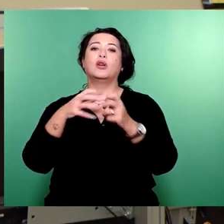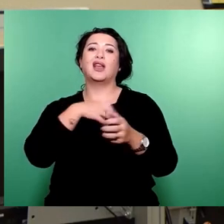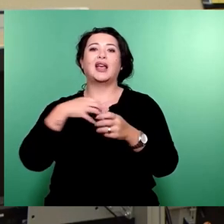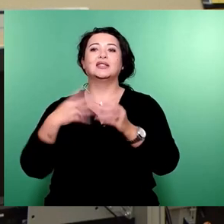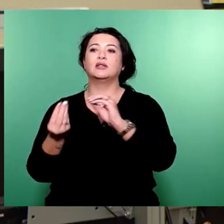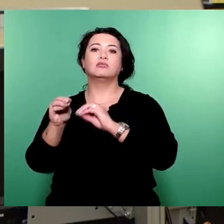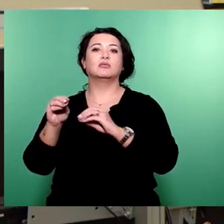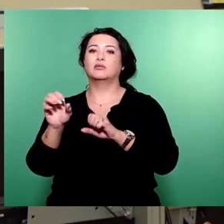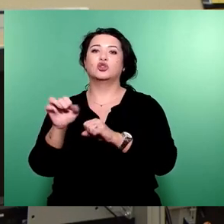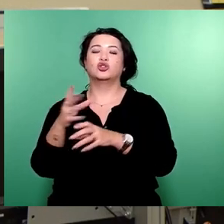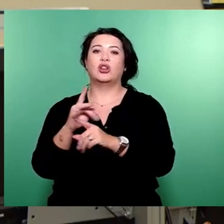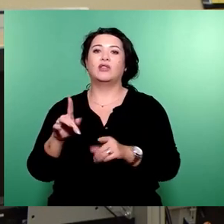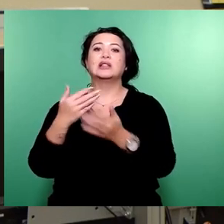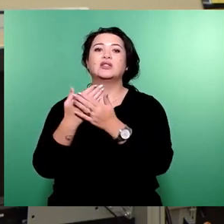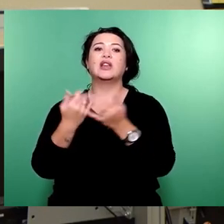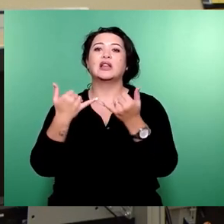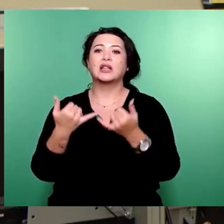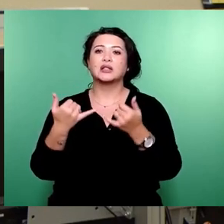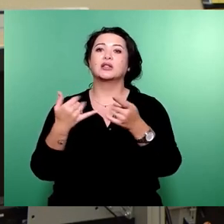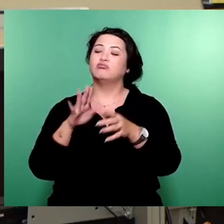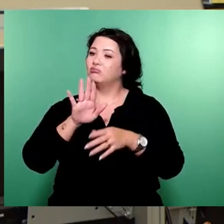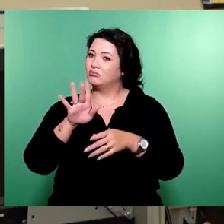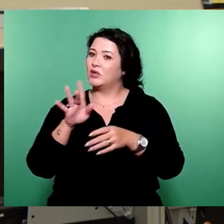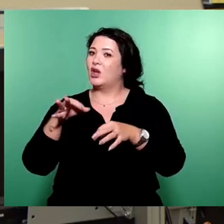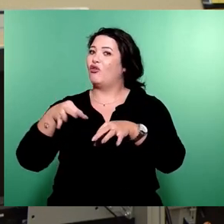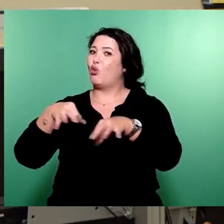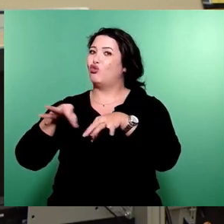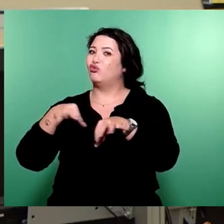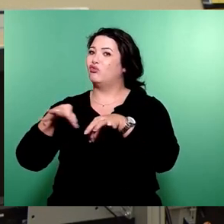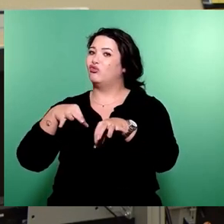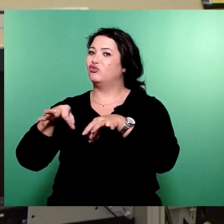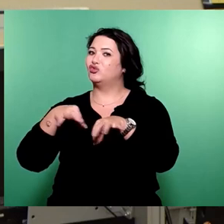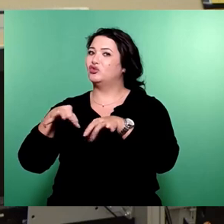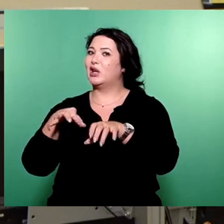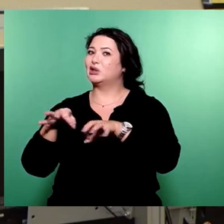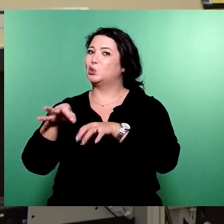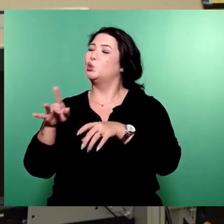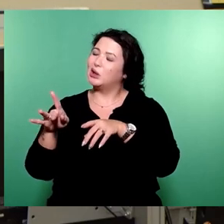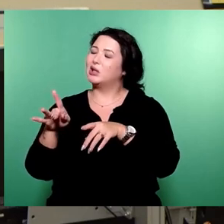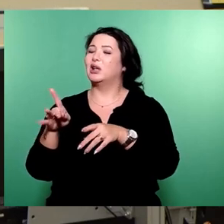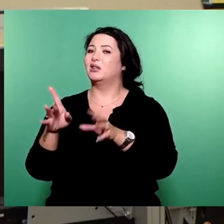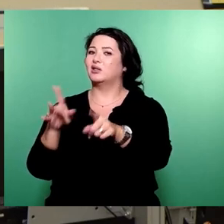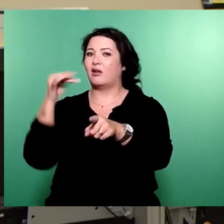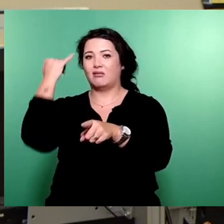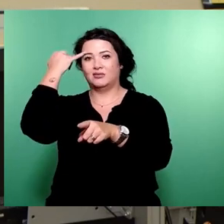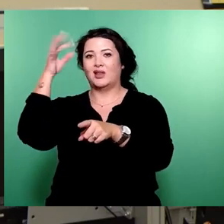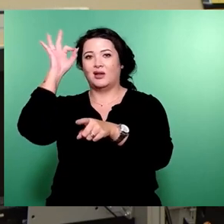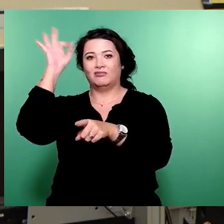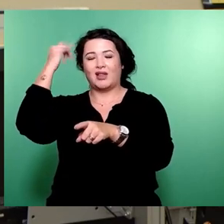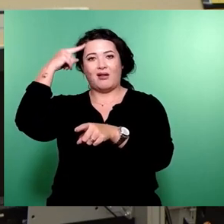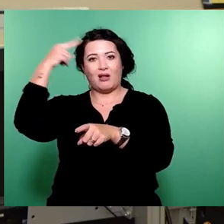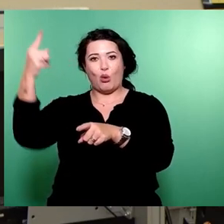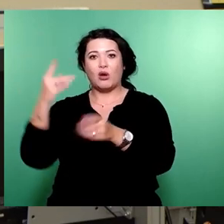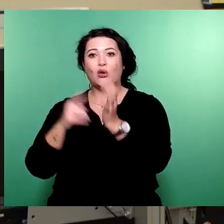wirklich sagen, Herr Oberbürgermeister, das war ein feiner Schachzug von Ihnen, dass Sie, als Sie noch mal Geld verteilen konnten, 300.000 pro Jahr für die konsumtive